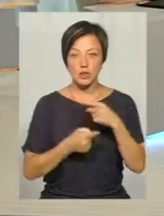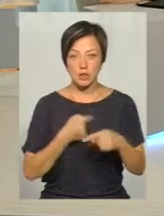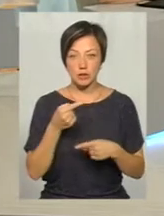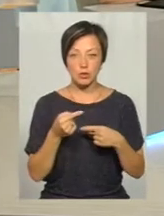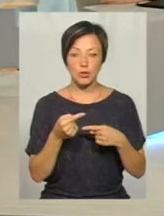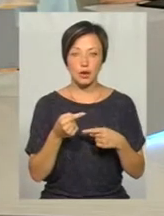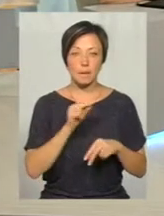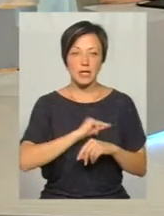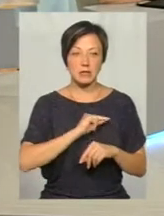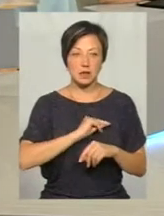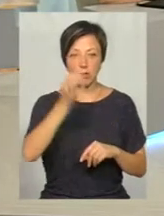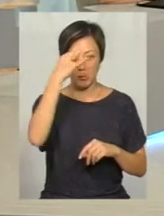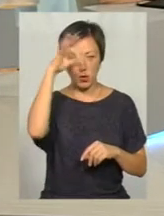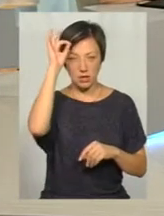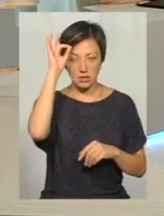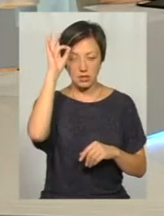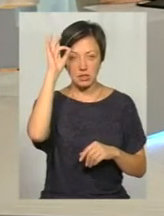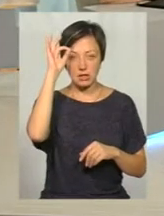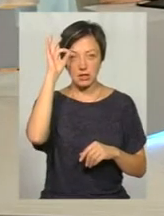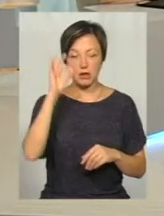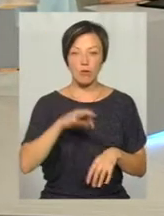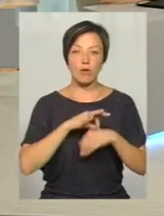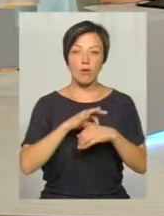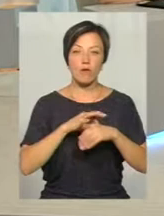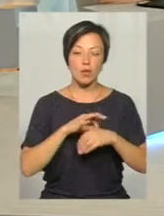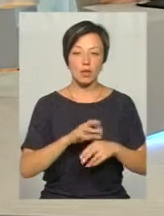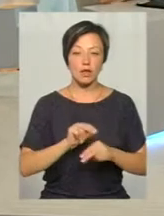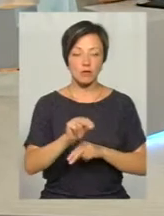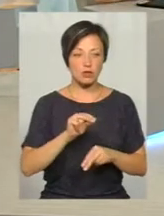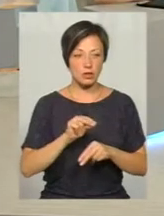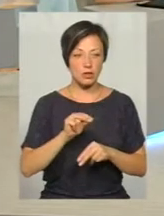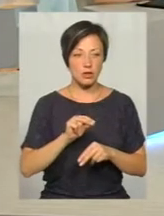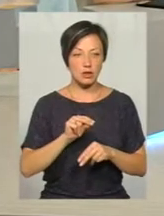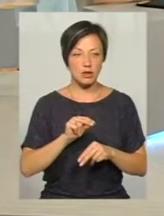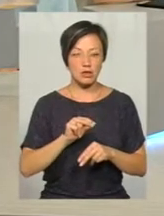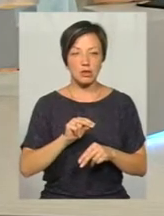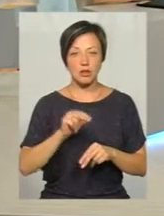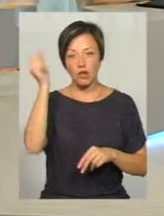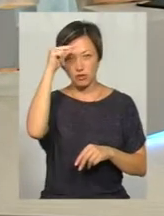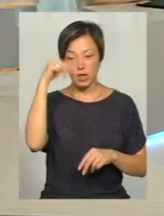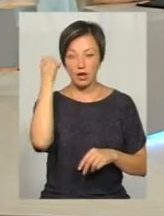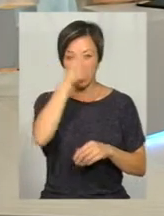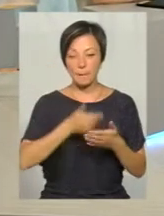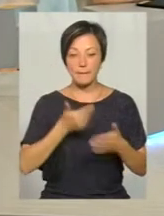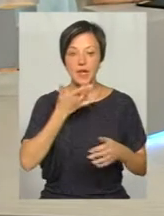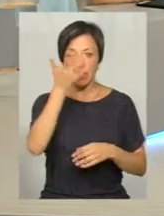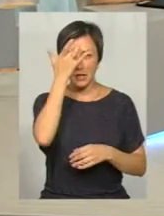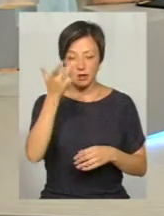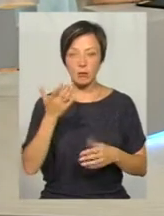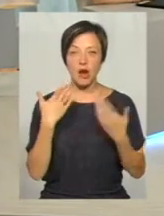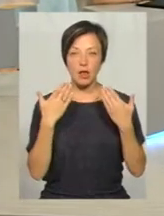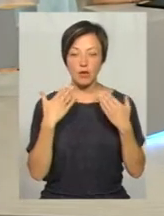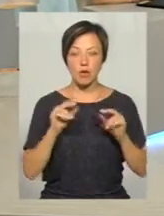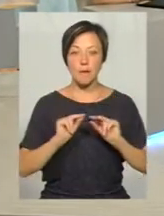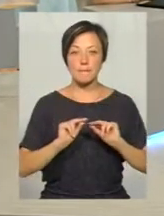працівники поліції проводять в навчальний рік і перед літніми канікулами профілактичні бесіди в